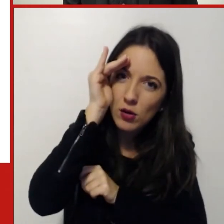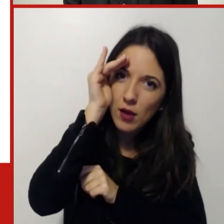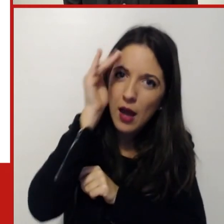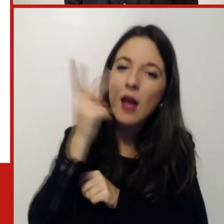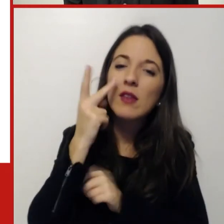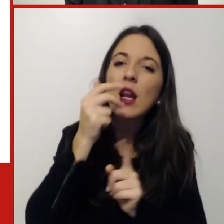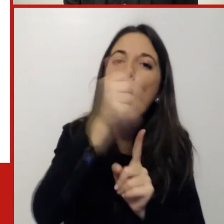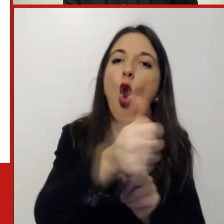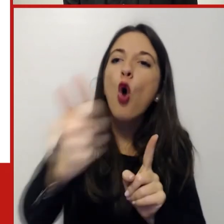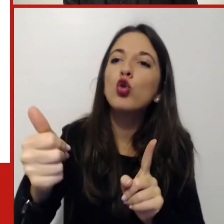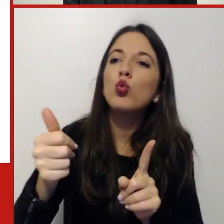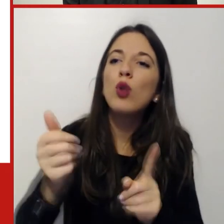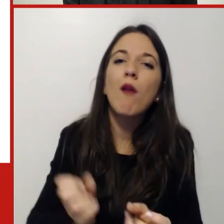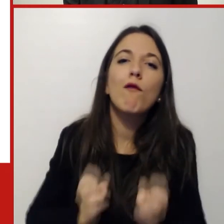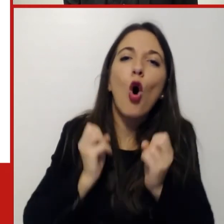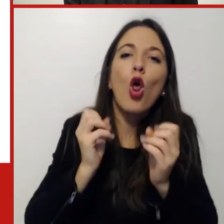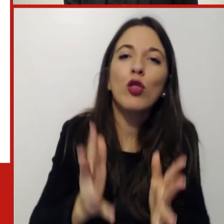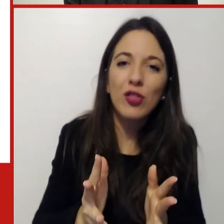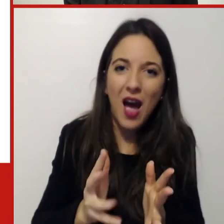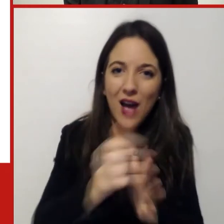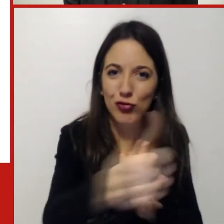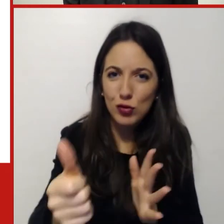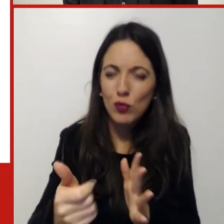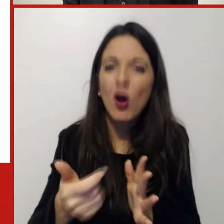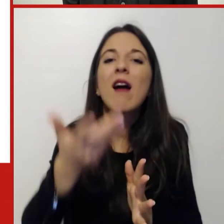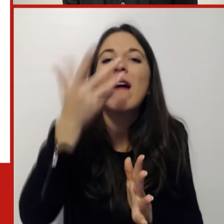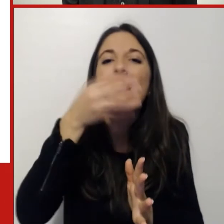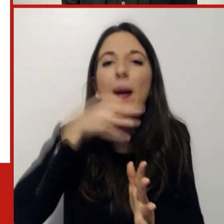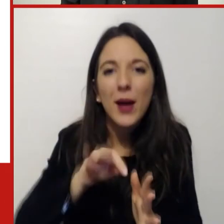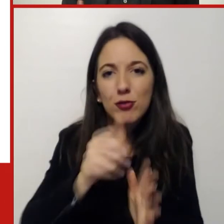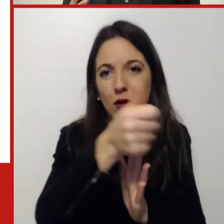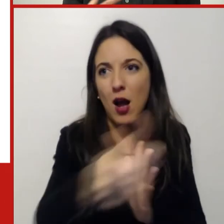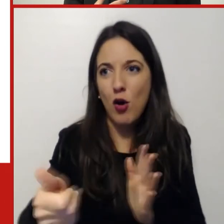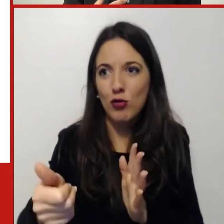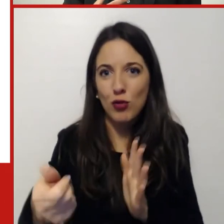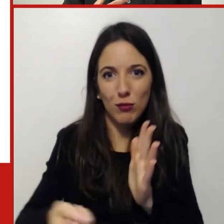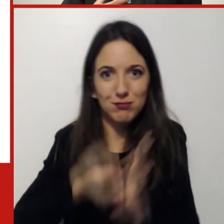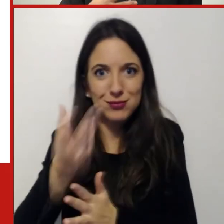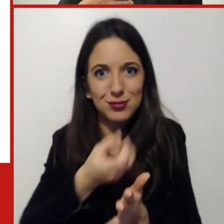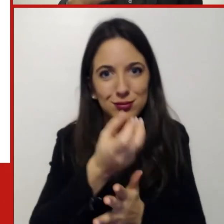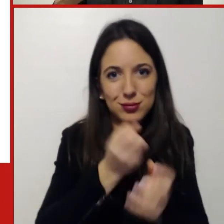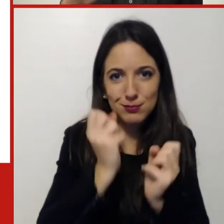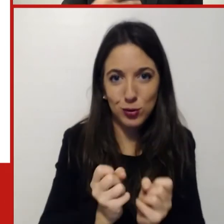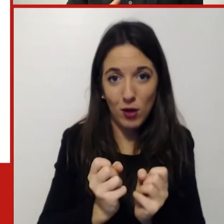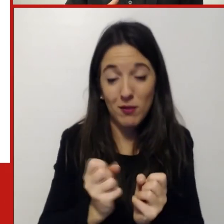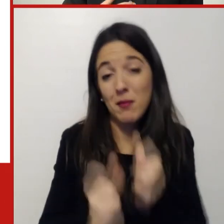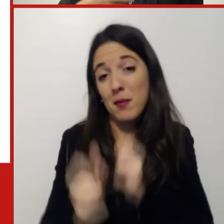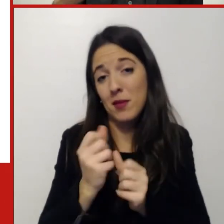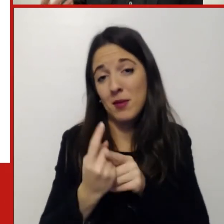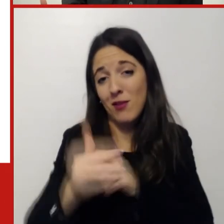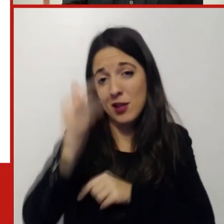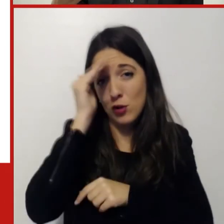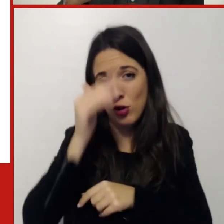volontà degli altri di essere più efficaci bisogna essere dei broker di flessibilità cioè scambiare